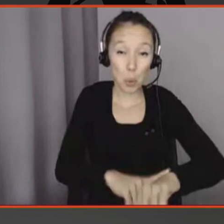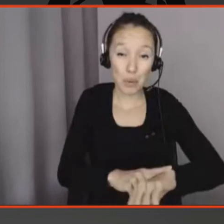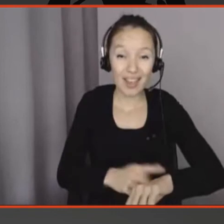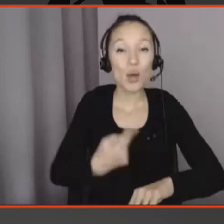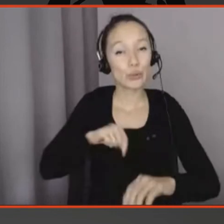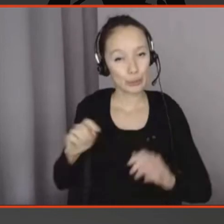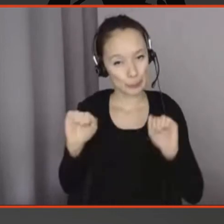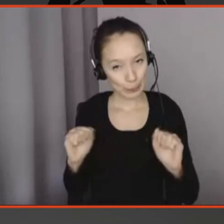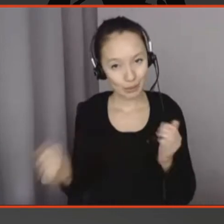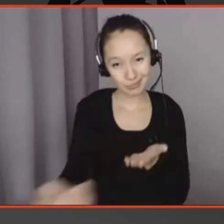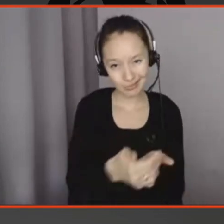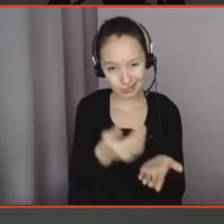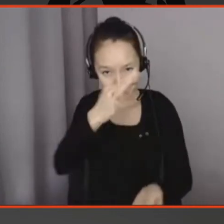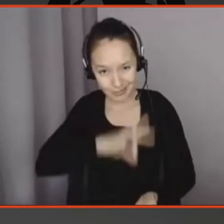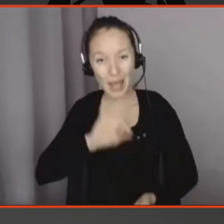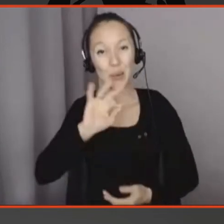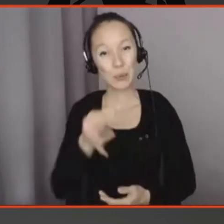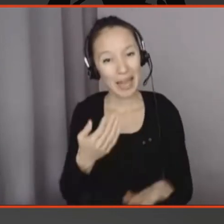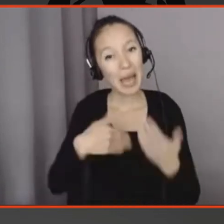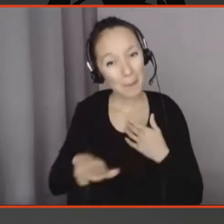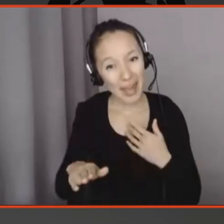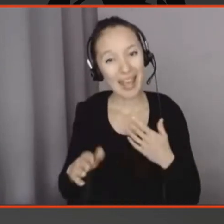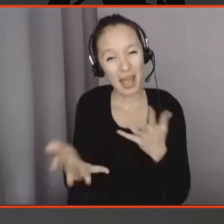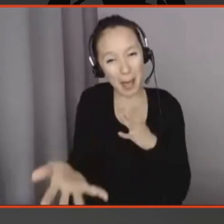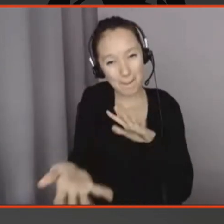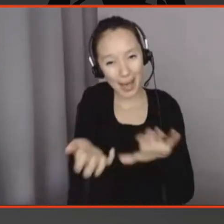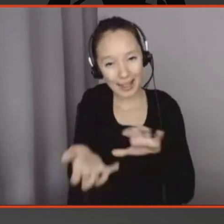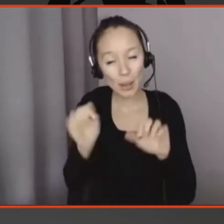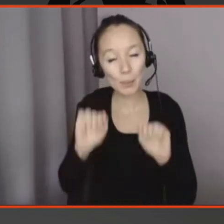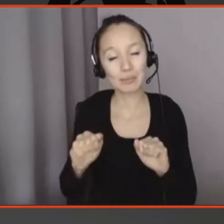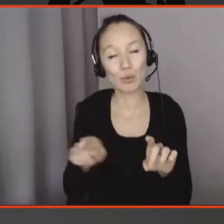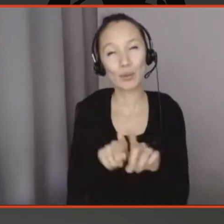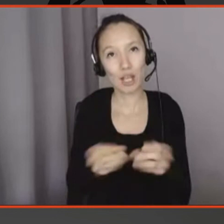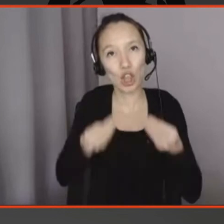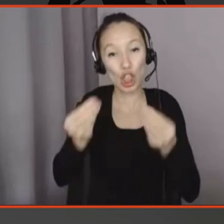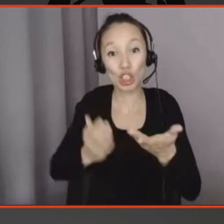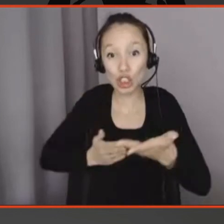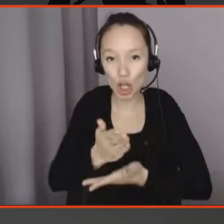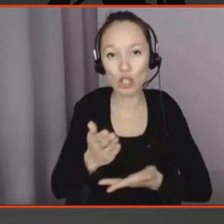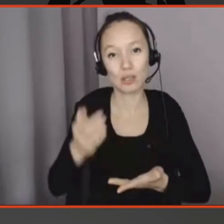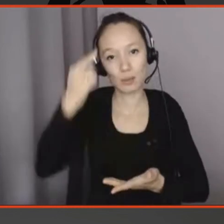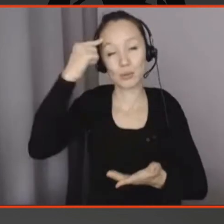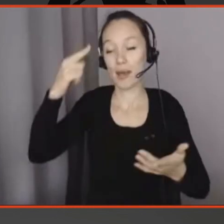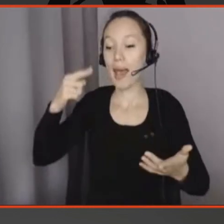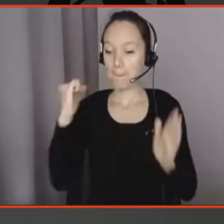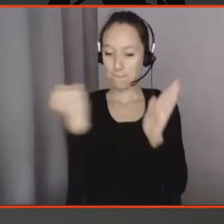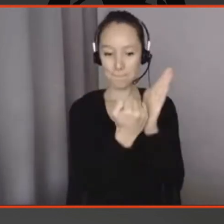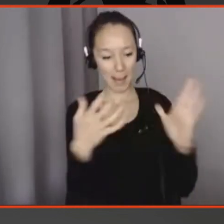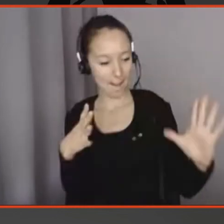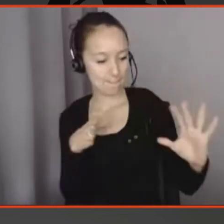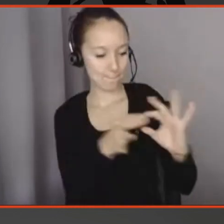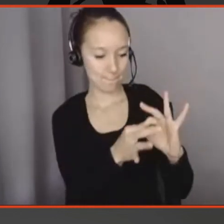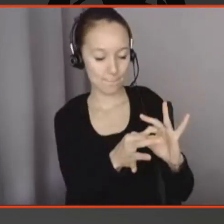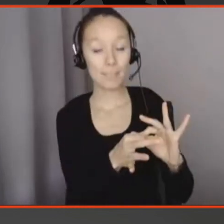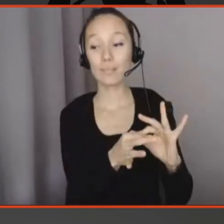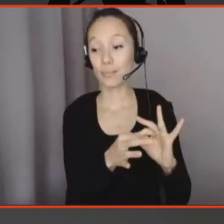faire du marketing mais vendre des objets qui ont du sens parce que ça va finalement déclencher un attachement au produit, finalement déclencher un attachement à la marque et ça va créer de la valeur ajoutée dans tous les